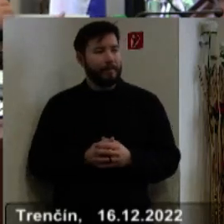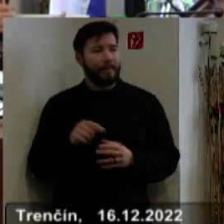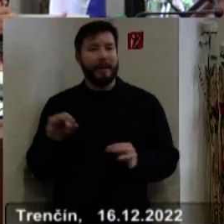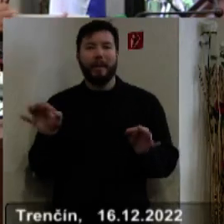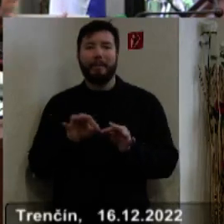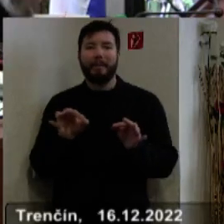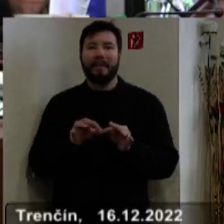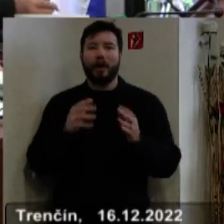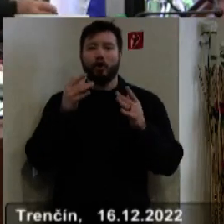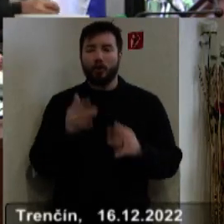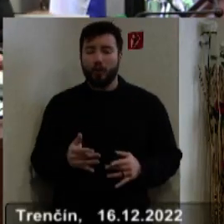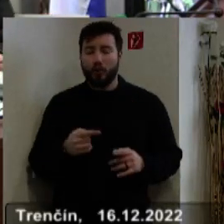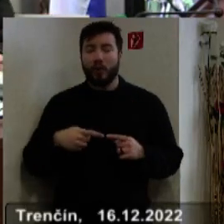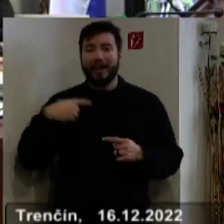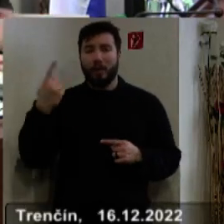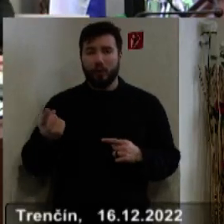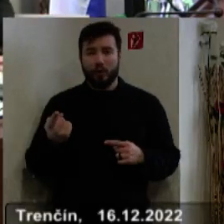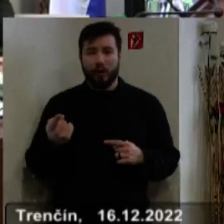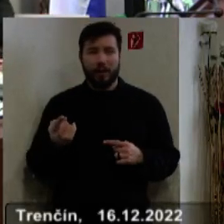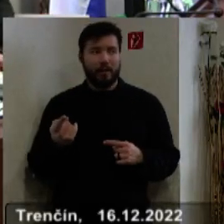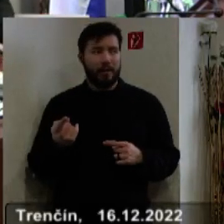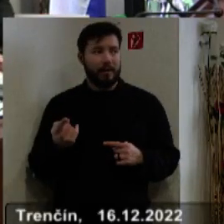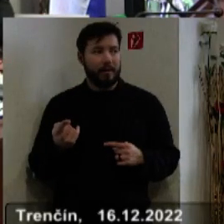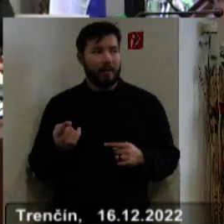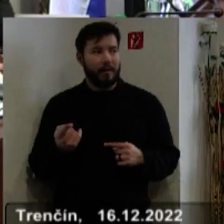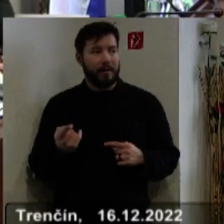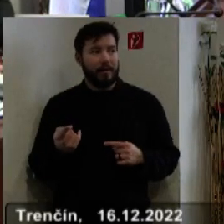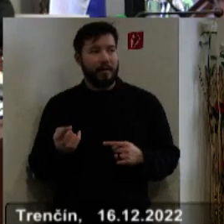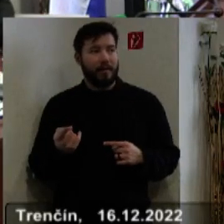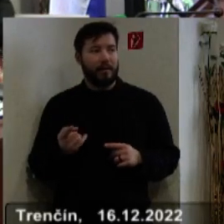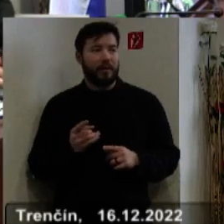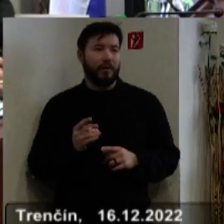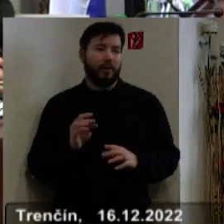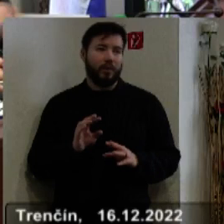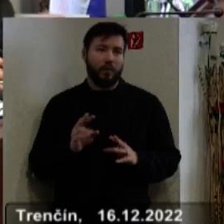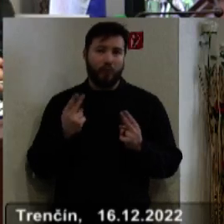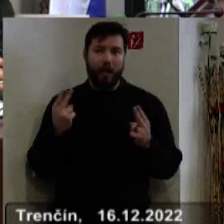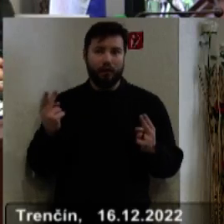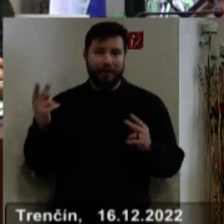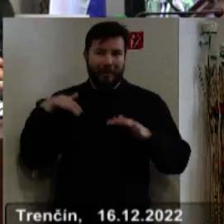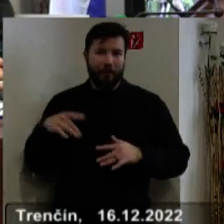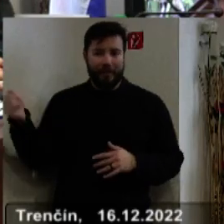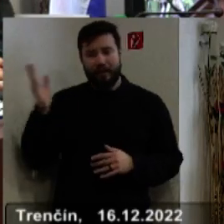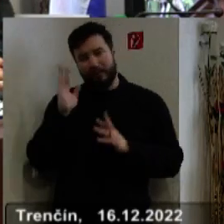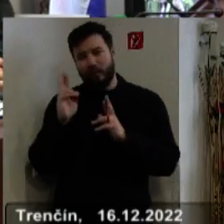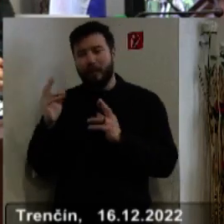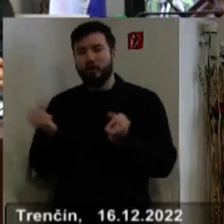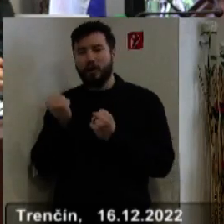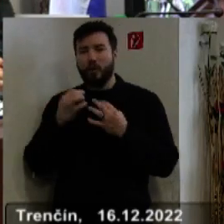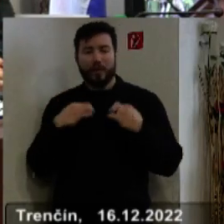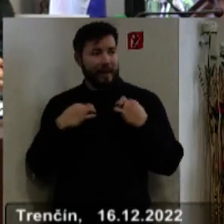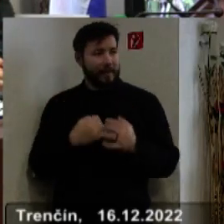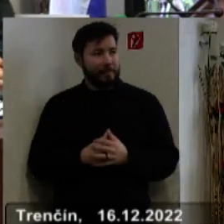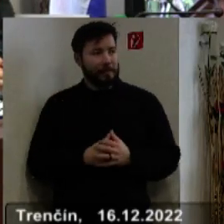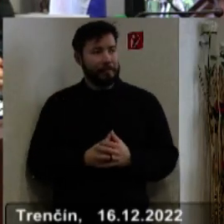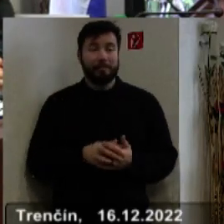rozpočtu budúcoročného asi je neprospela, takže nech sa čo najskôr, nech sa čo najskôr vyzdraví. Takže ak nie sú